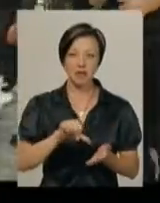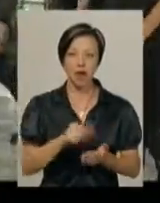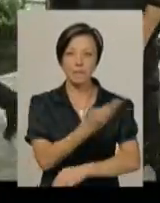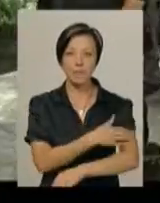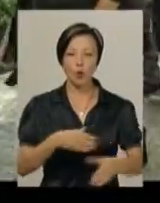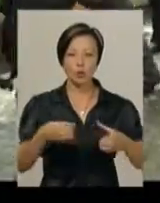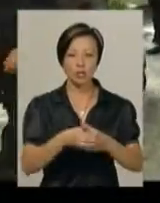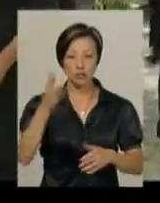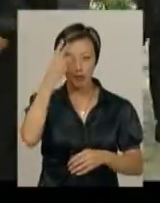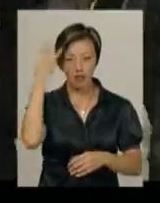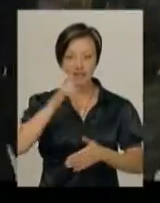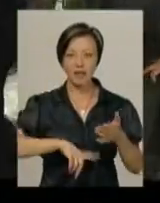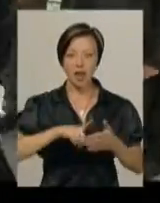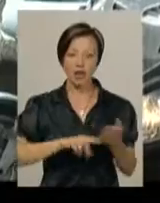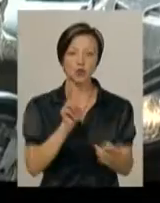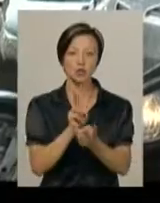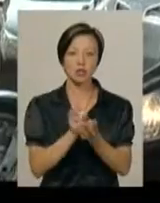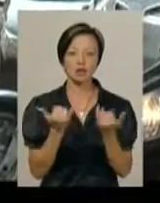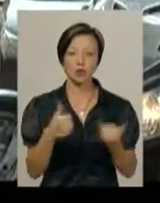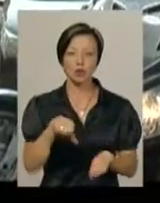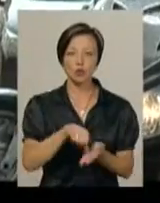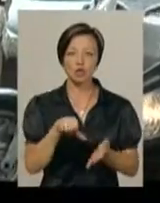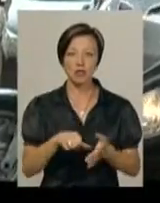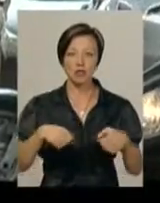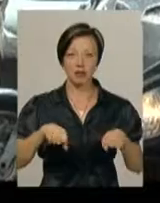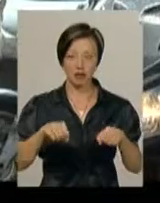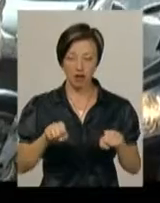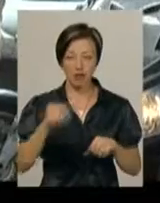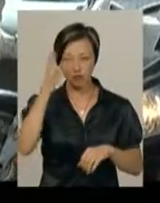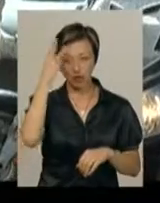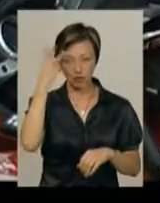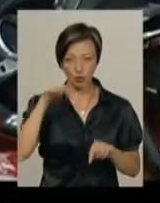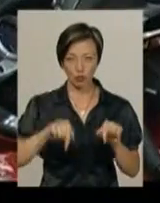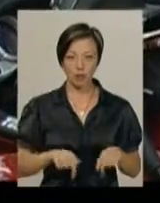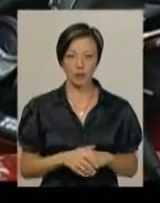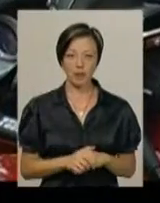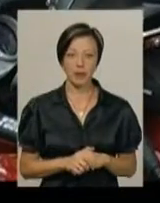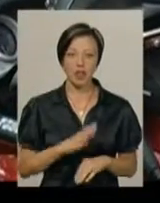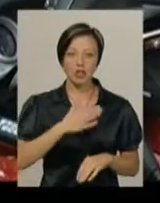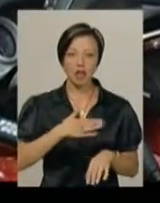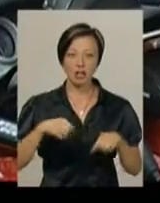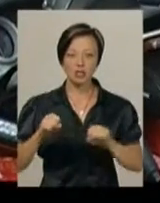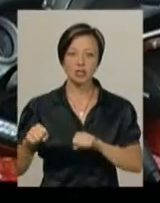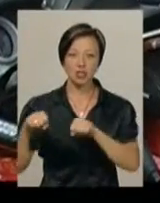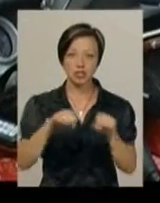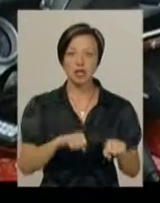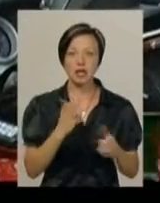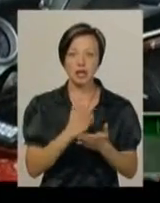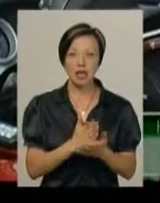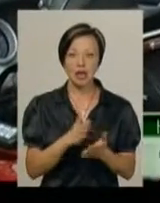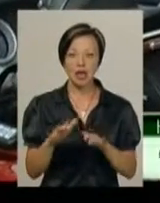общини у Хмельницькому та віряни зустрічали сьогодні учасників Катинського рейду в обласному центрі. Наш рейд є з рейдом пам'яті,